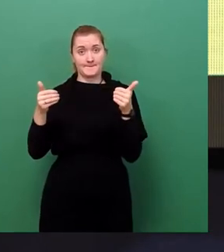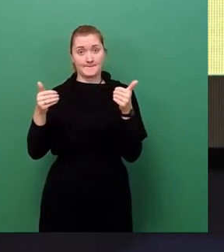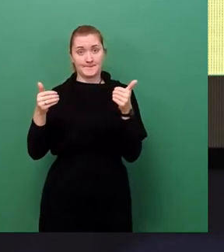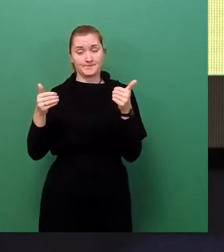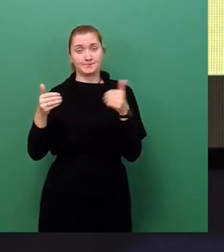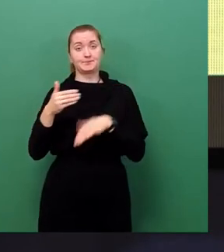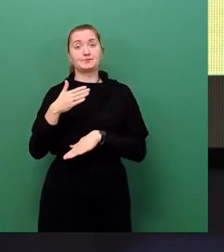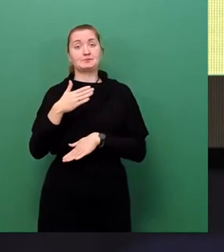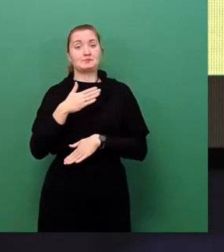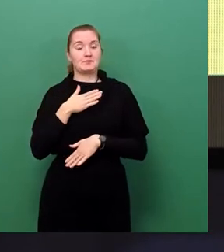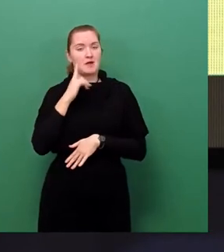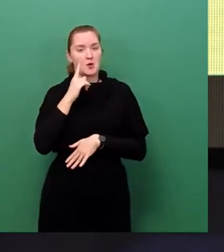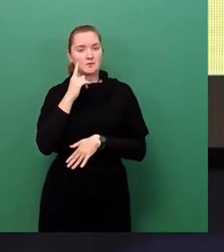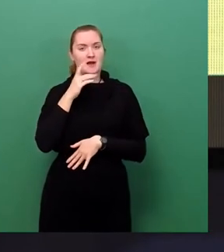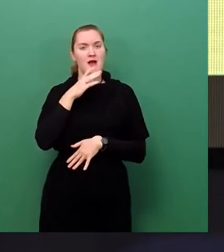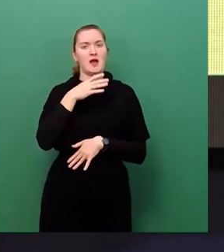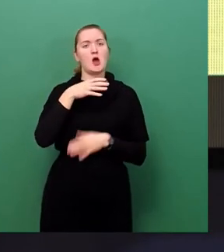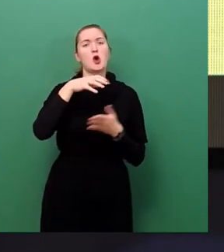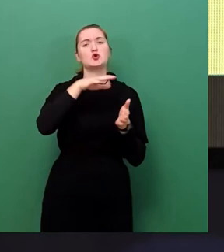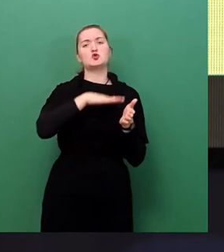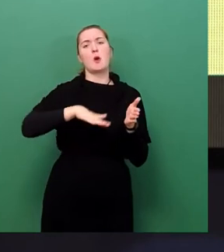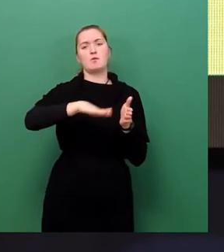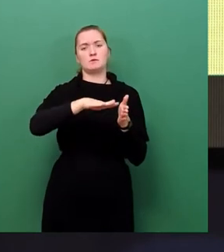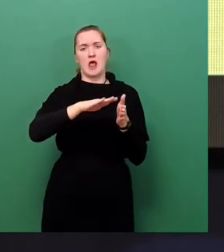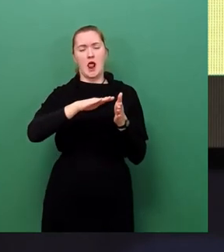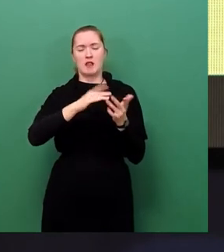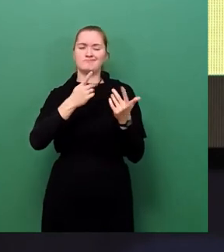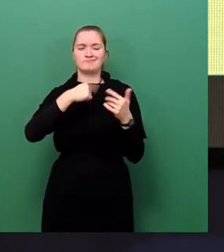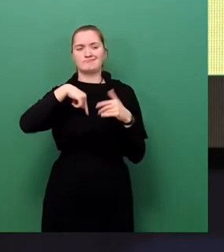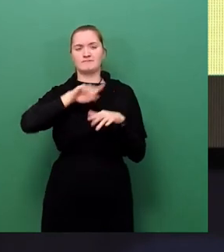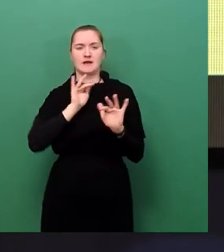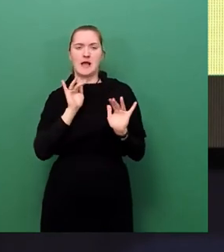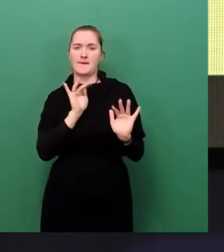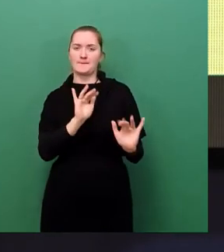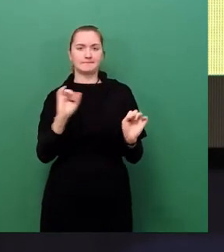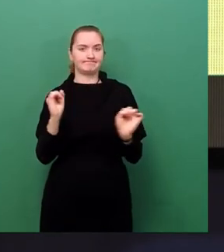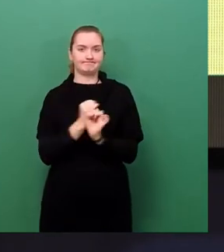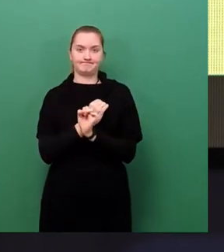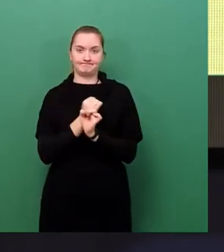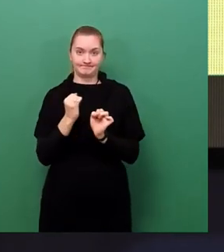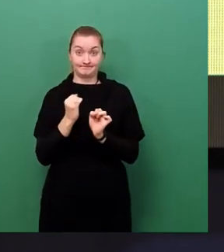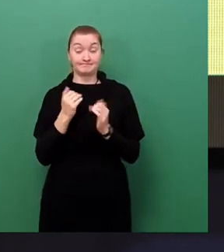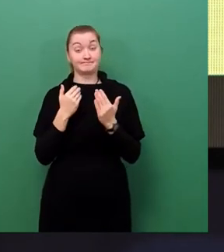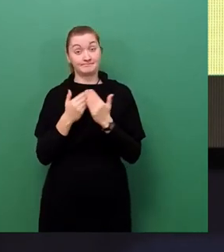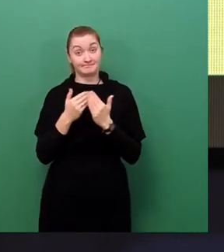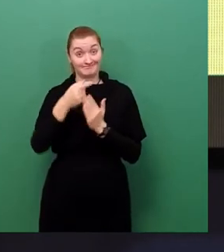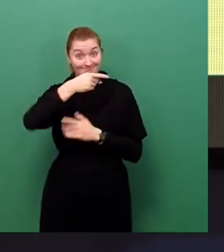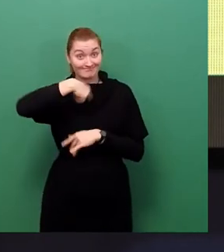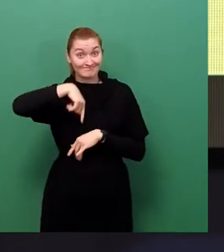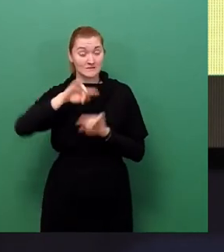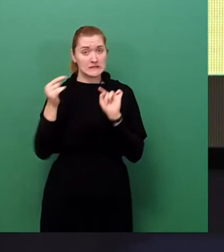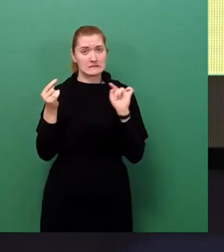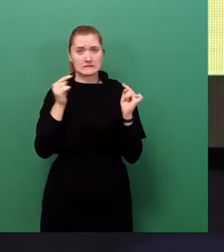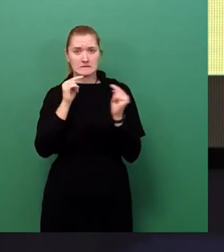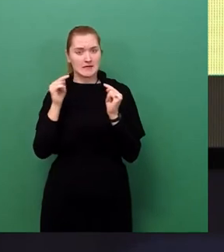auf kommunaler Ebene fast nicht beeinflussen, sodass eigentlich an dieser Stelle die Debatte an diesem Ort zu Ende wäre.